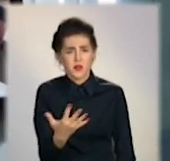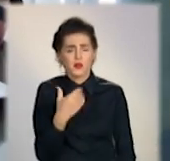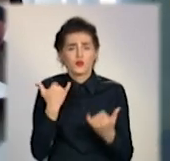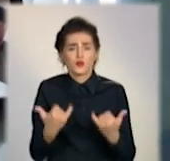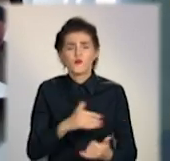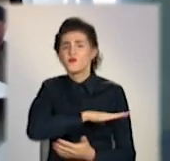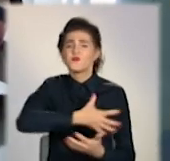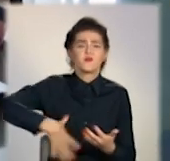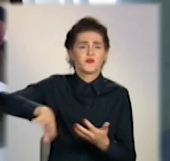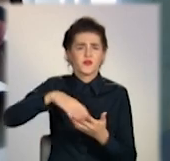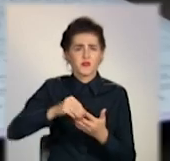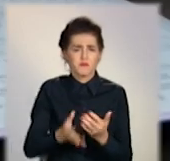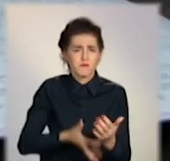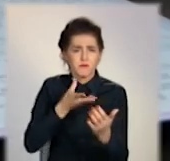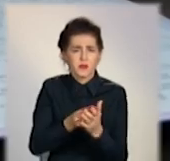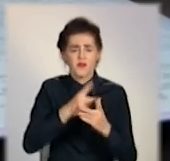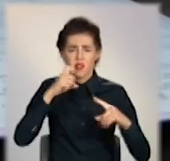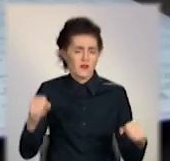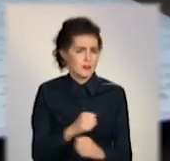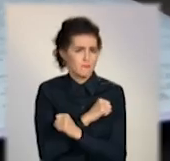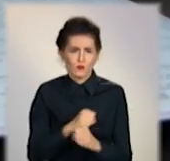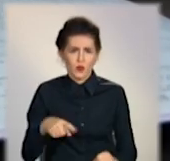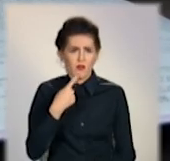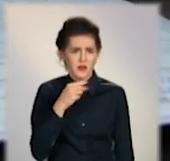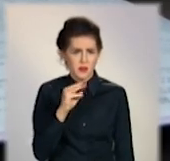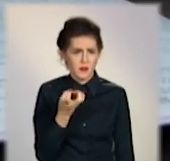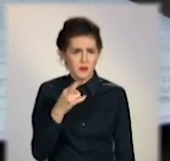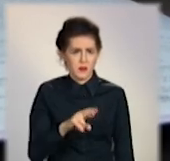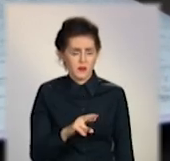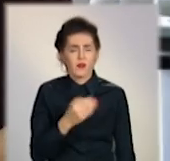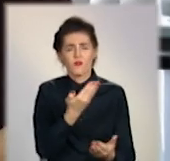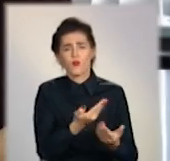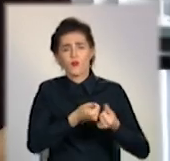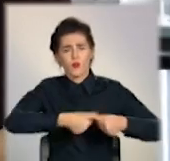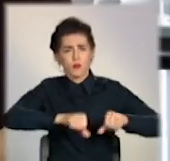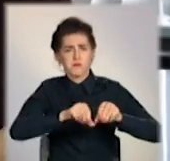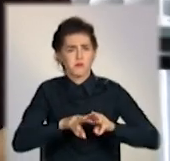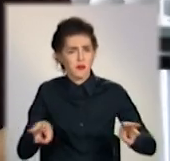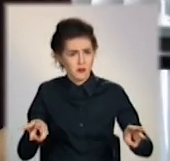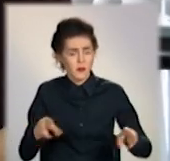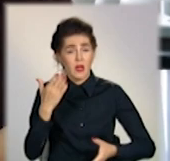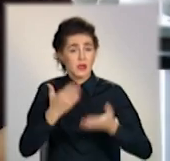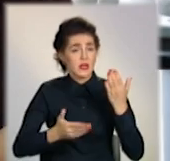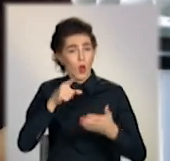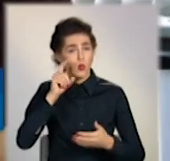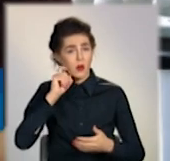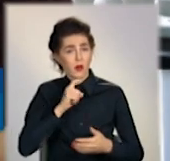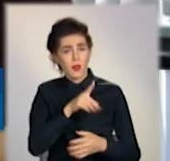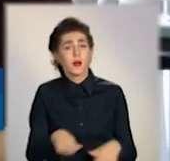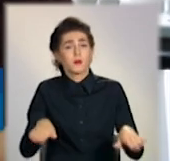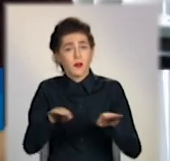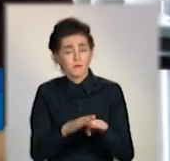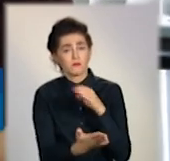усім постраждалим не вийде, каже Тетяна Новікова. Далі – слово за Кабміном. Якщо Кабінет міністрів України прийме таке рішення